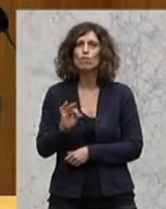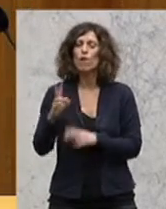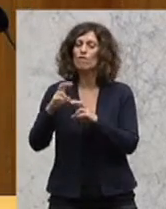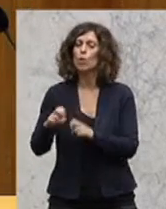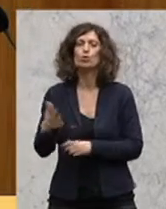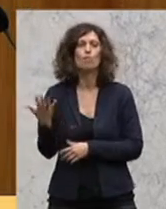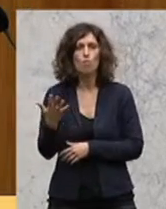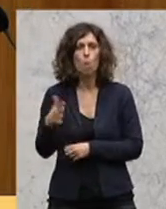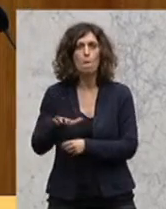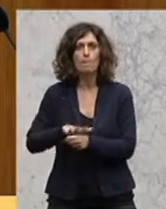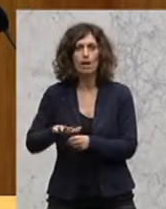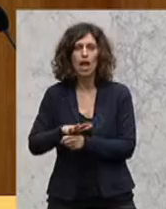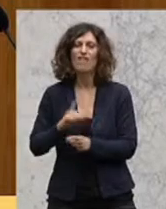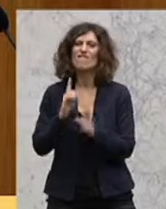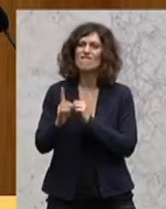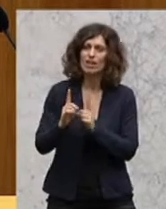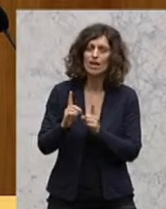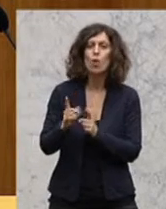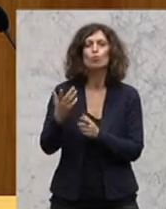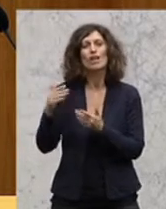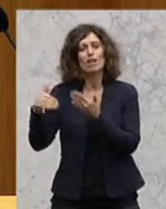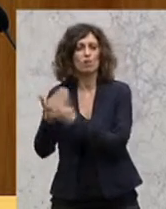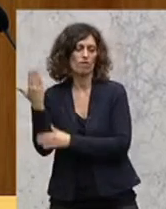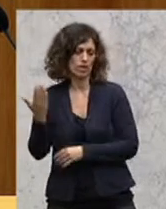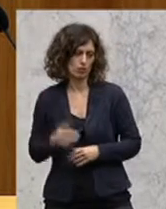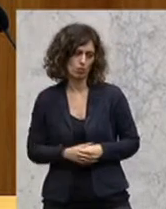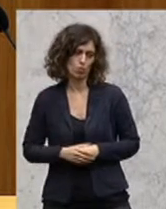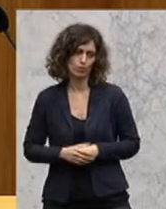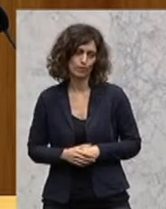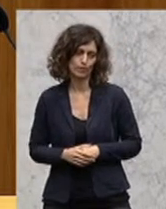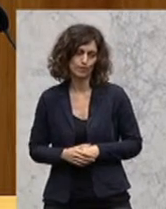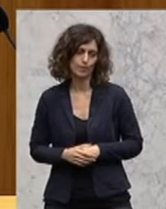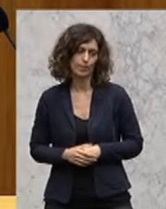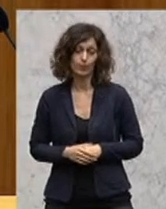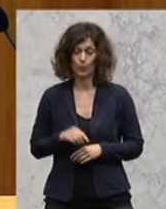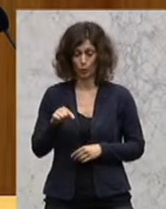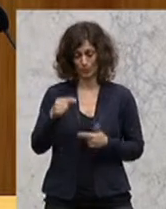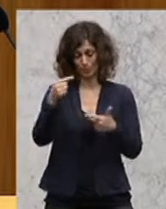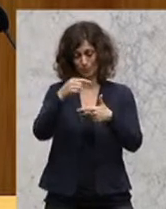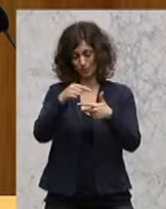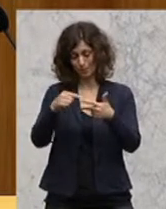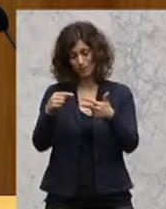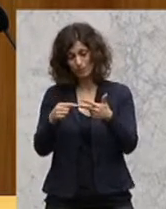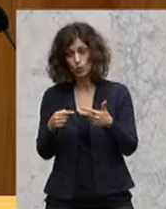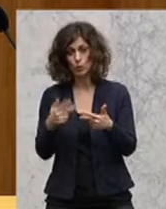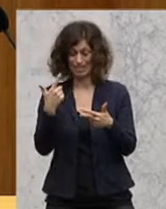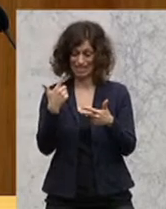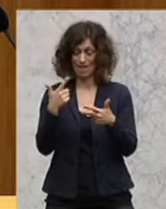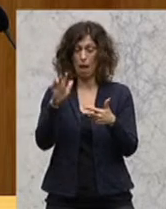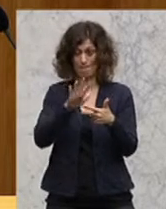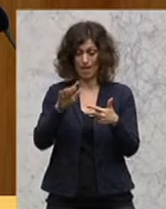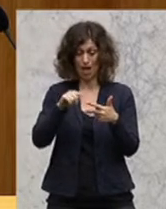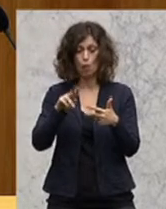im Bereich Verkehr und Innovationen. Und alleine zwei dieser